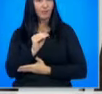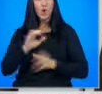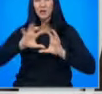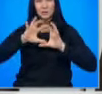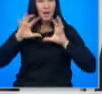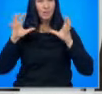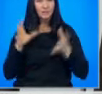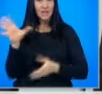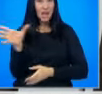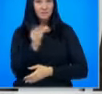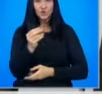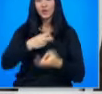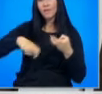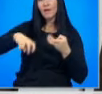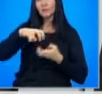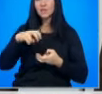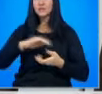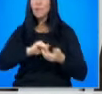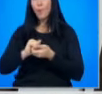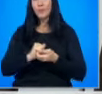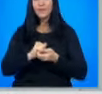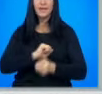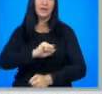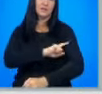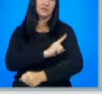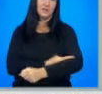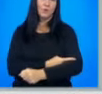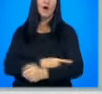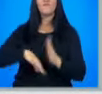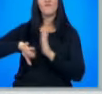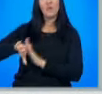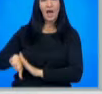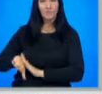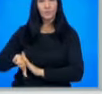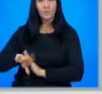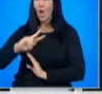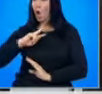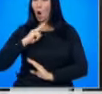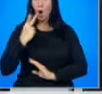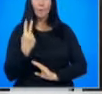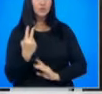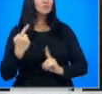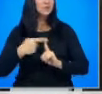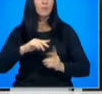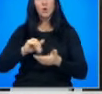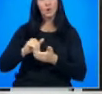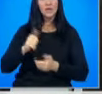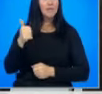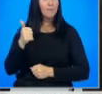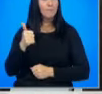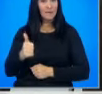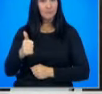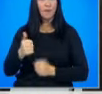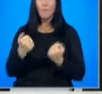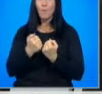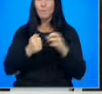капацитета на всички да търсим обединение и сила в ляво. Обръщаме се към организациите на БСП по